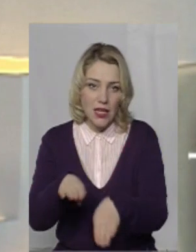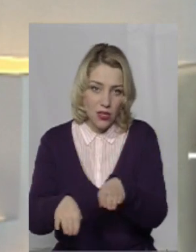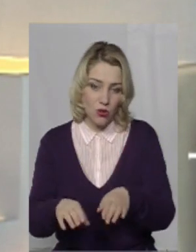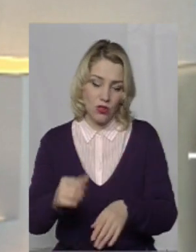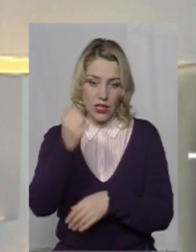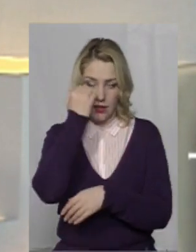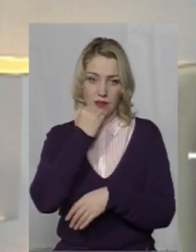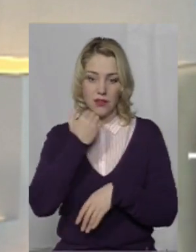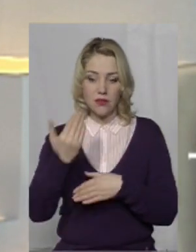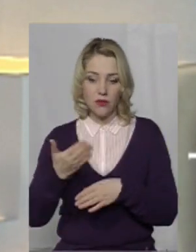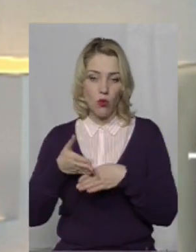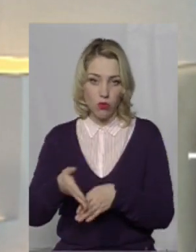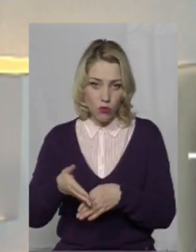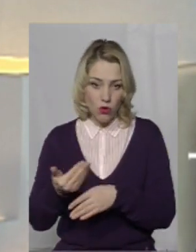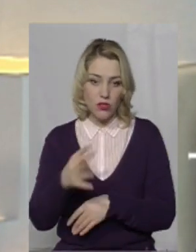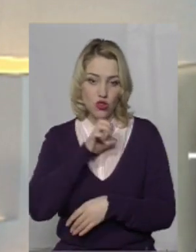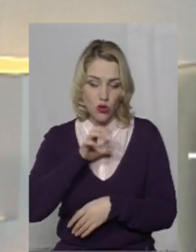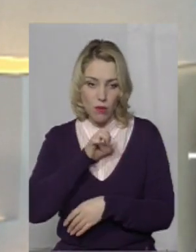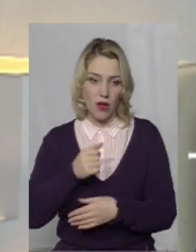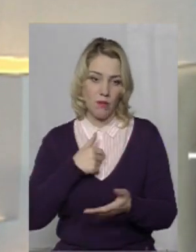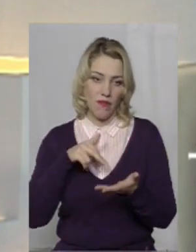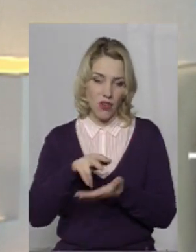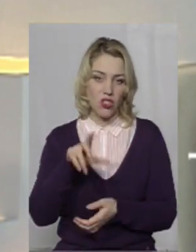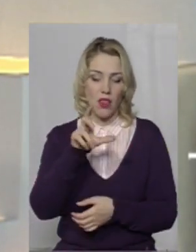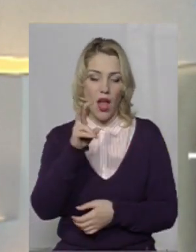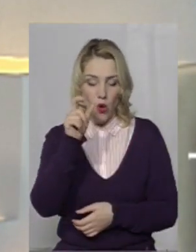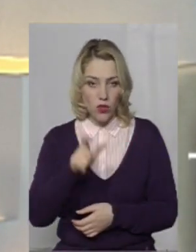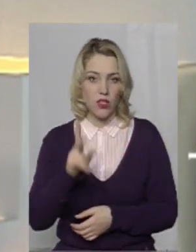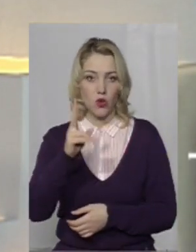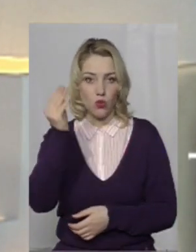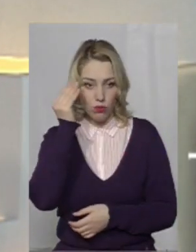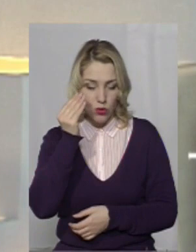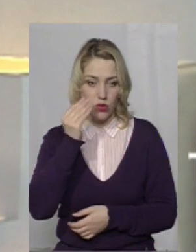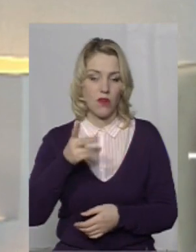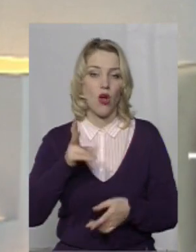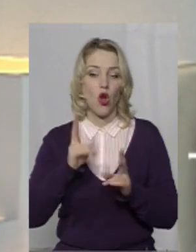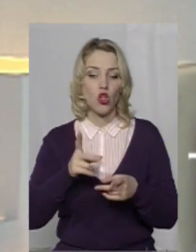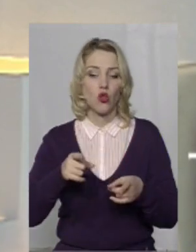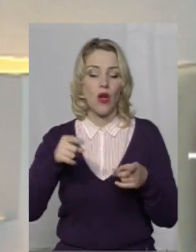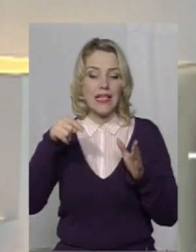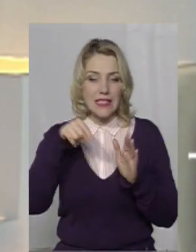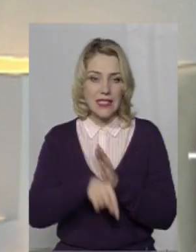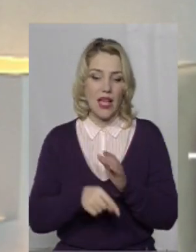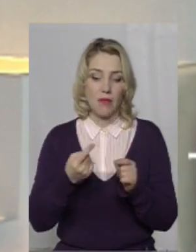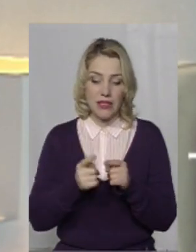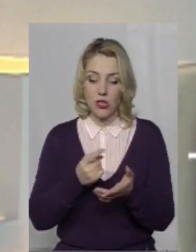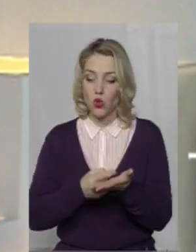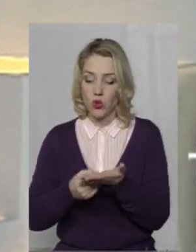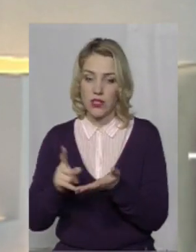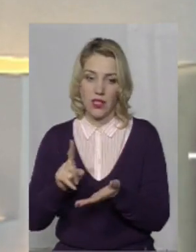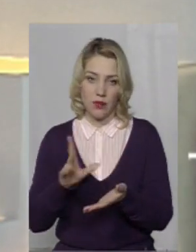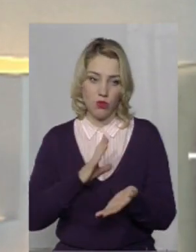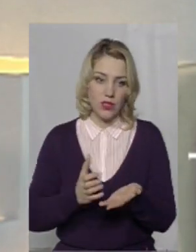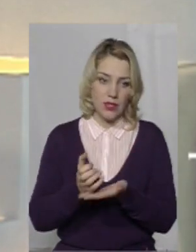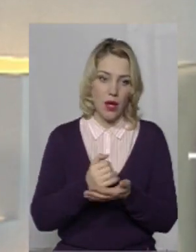її допомогою ми вийшли на особу підозрювану. Саме ті докази, які були